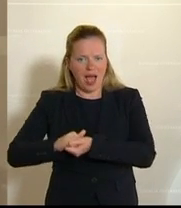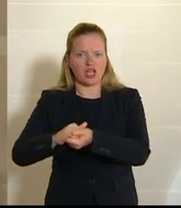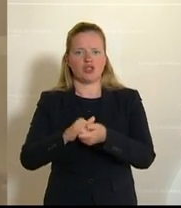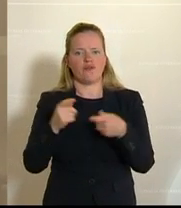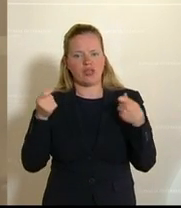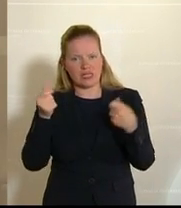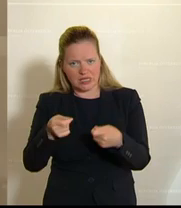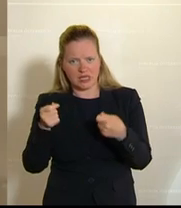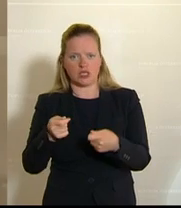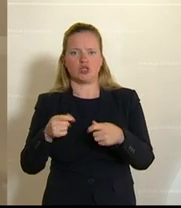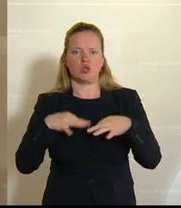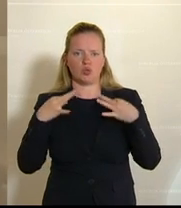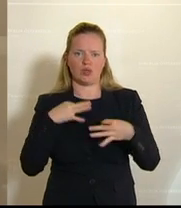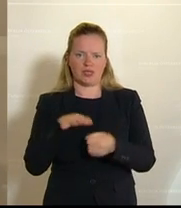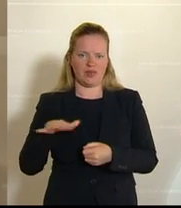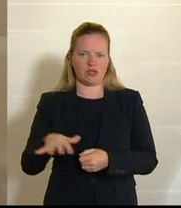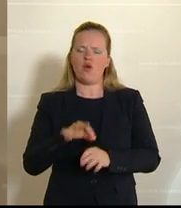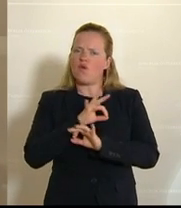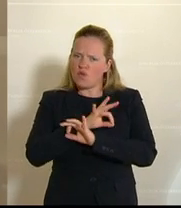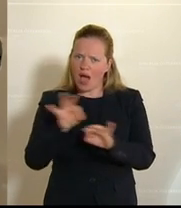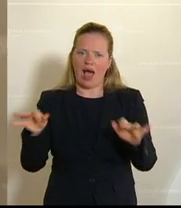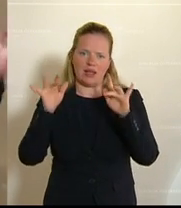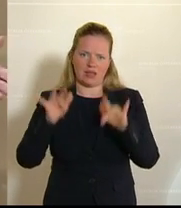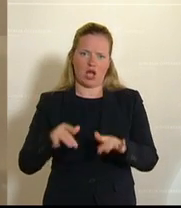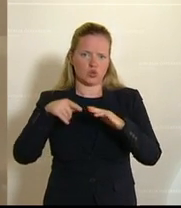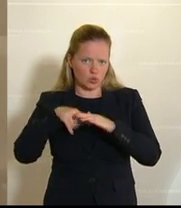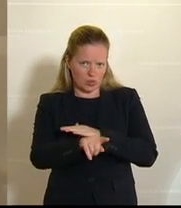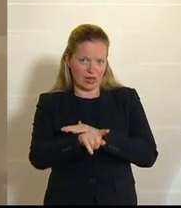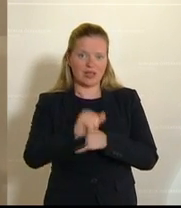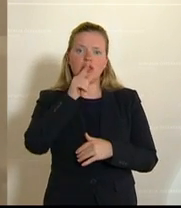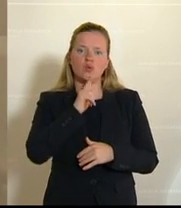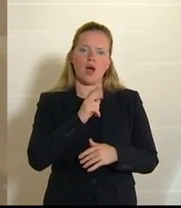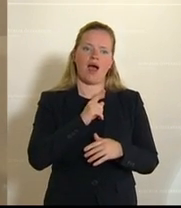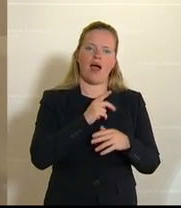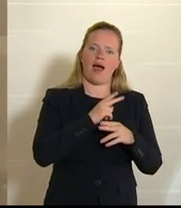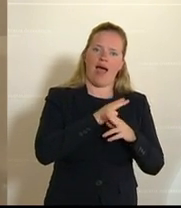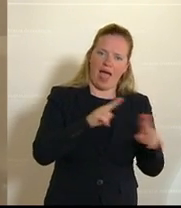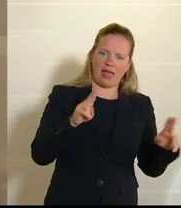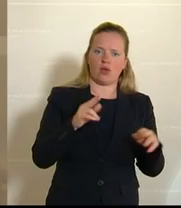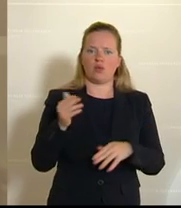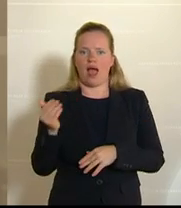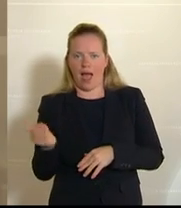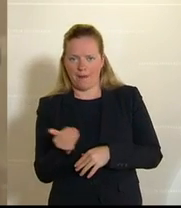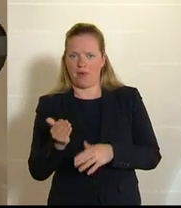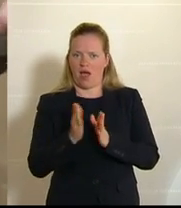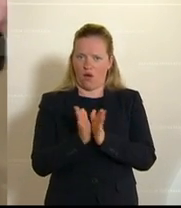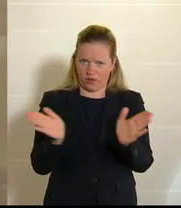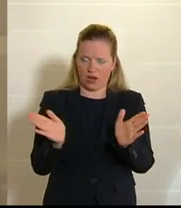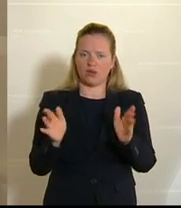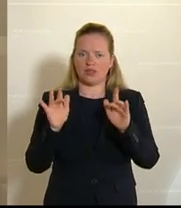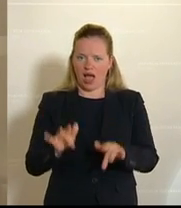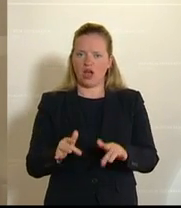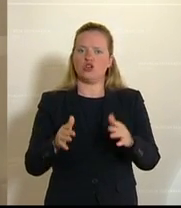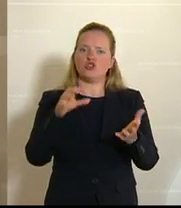haben, das für alle zugänglich ist, das für alle, sprich nicht nur für arm und reich in der Aufteilung für alle zugänglich ist, sondern auch Land,